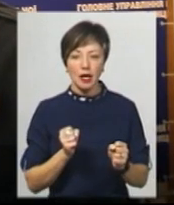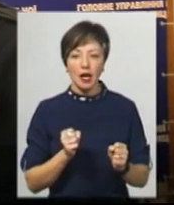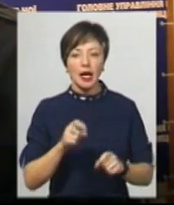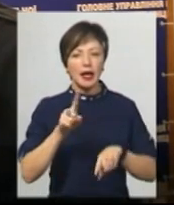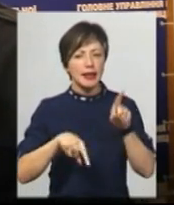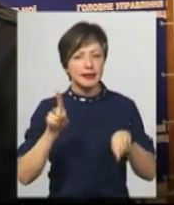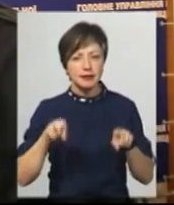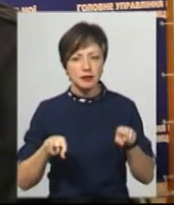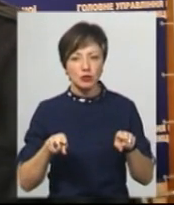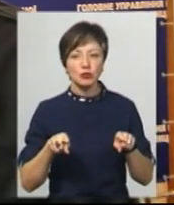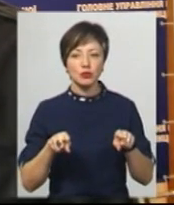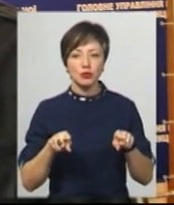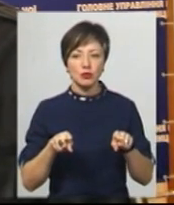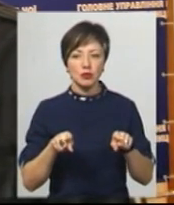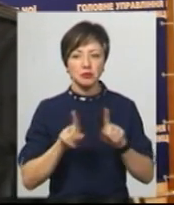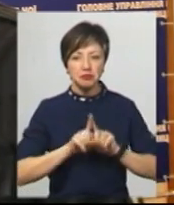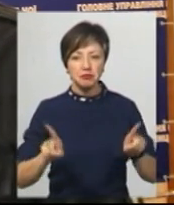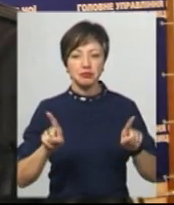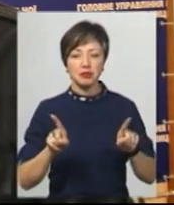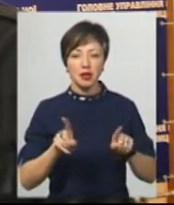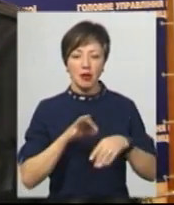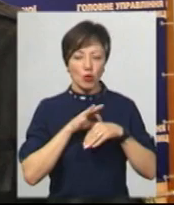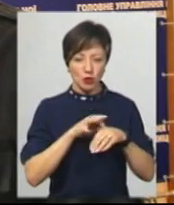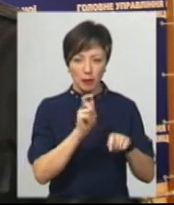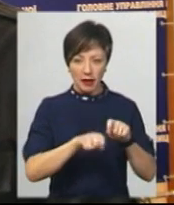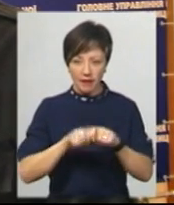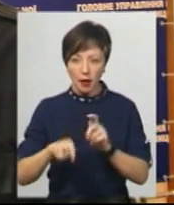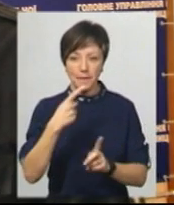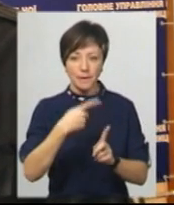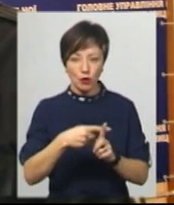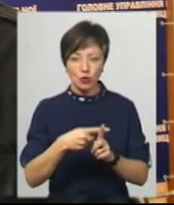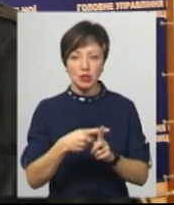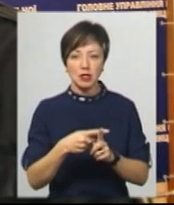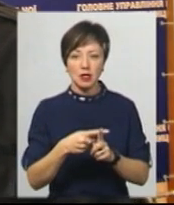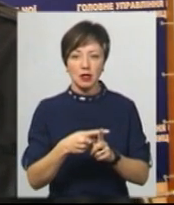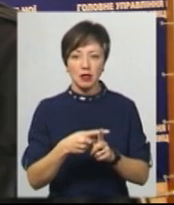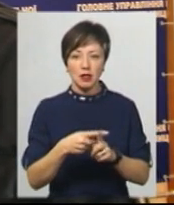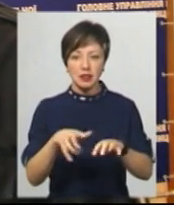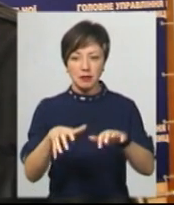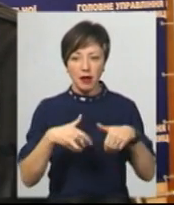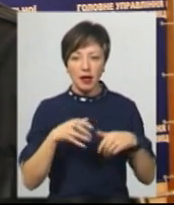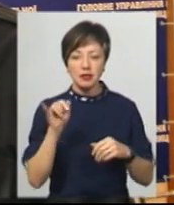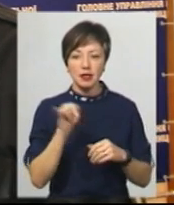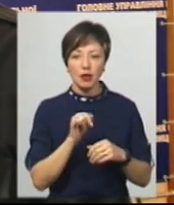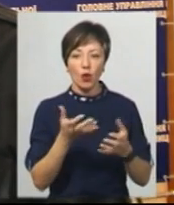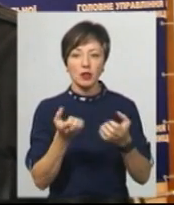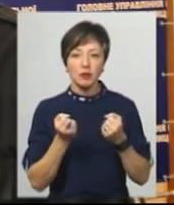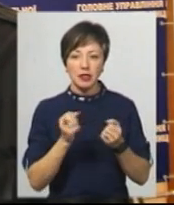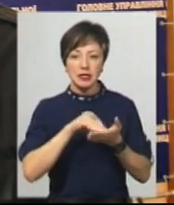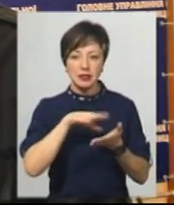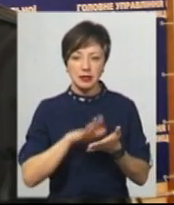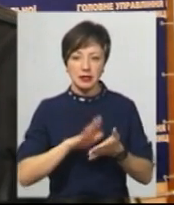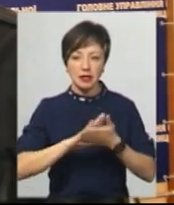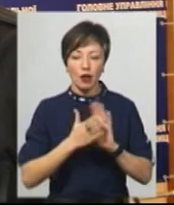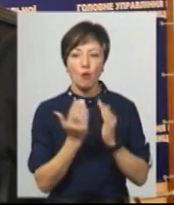рідкісною, і відповідно тоді проводяться ті самі процедури, плюс вихолощуються і відповідно отримують вона статус